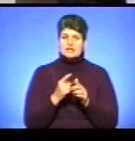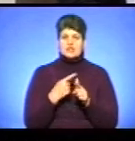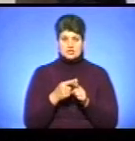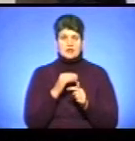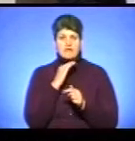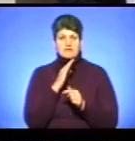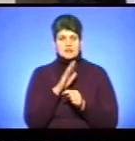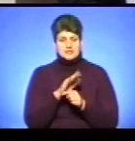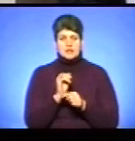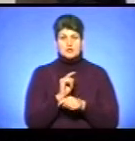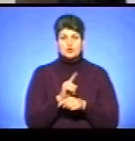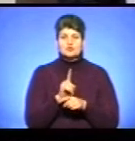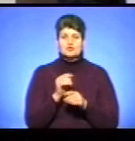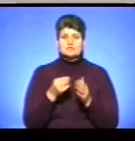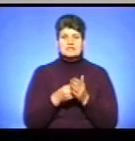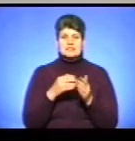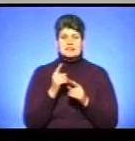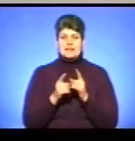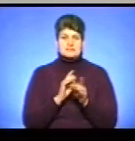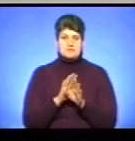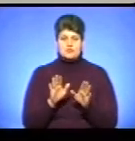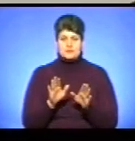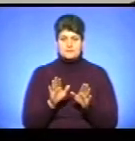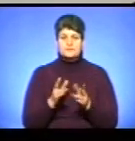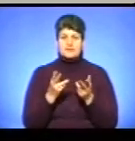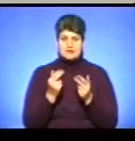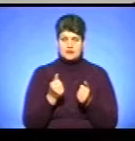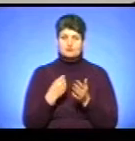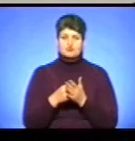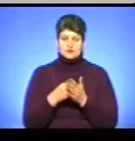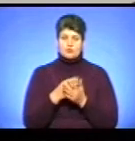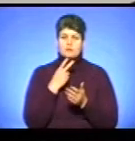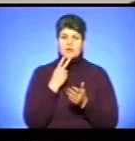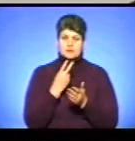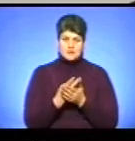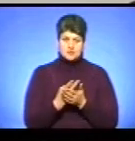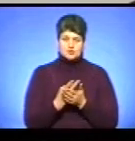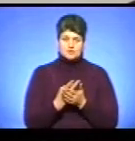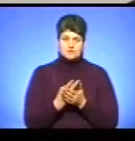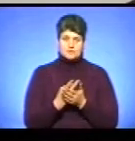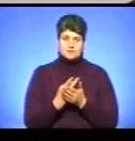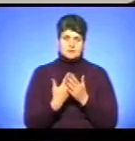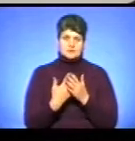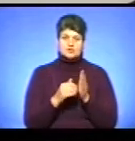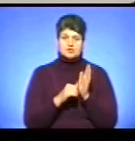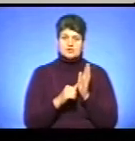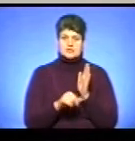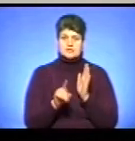достатньо для того, щоб тариф не змінювався? Так, дійсно, бюджетом передбачено в межах 61